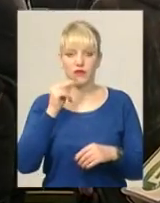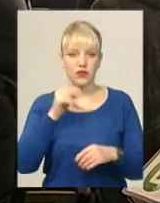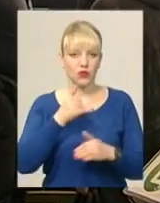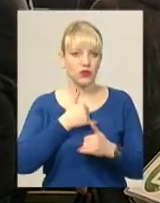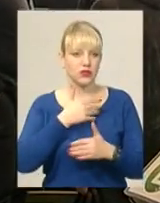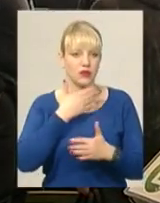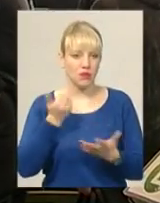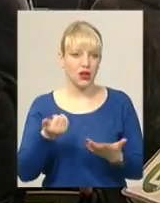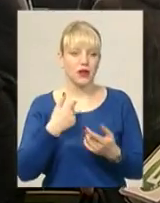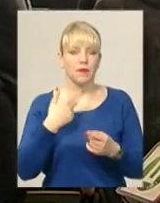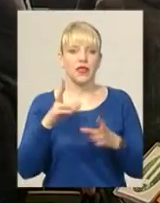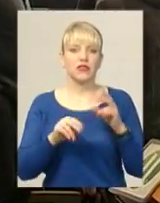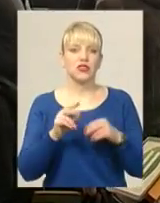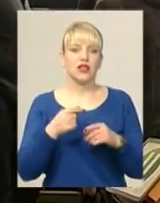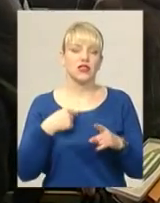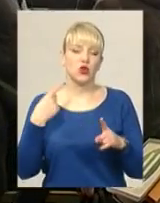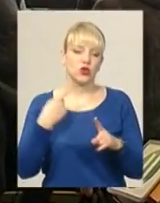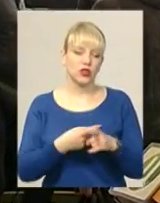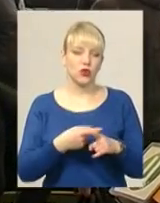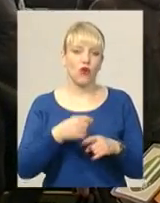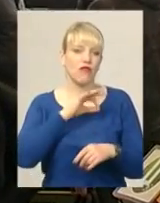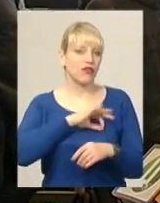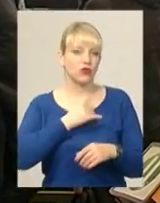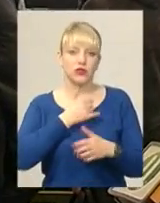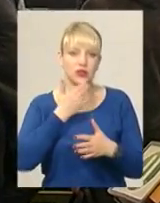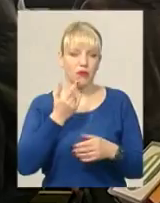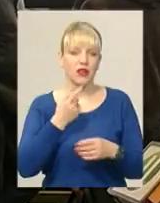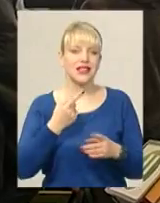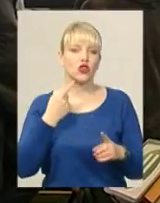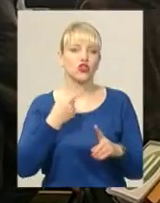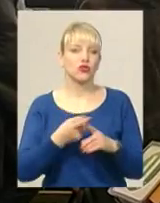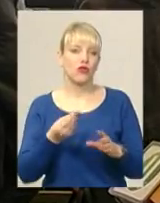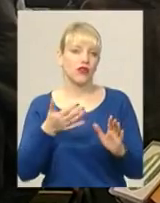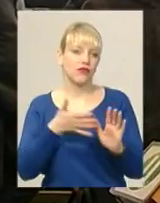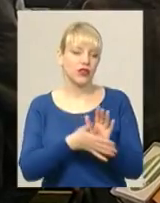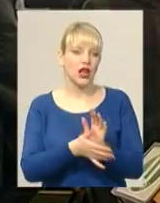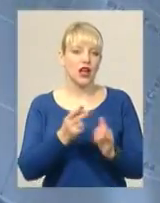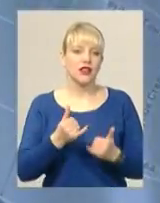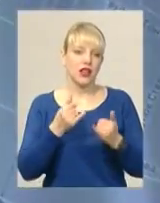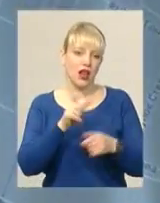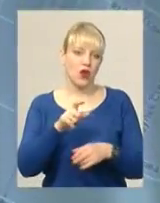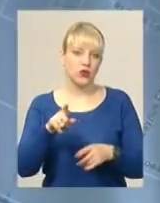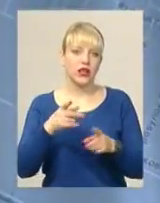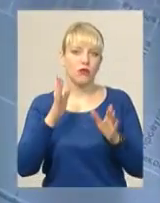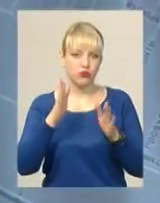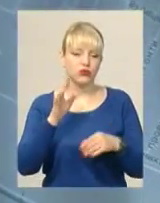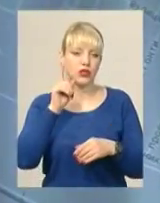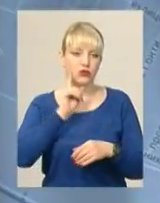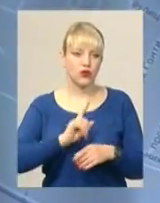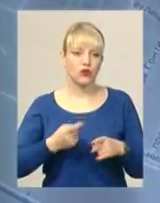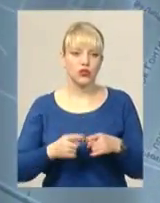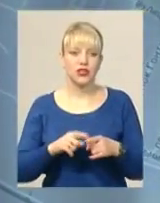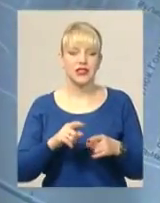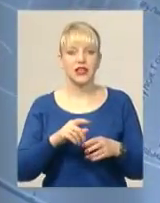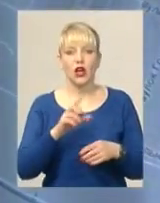додатковий додаток і додаткова економічна нагрузка, але це для пасажирів повинно бути зручно. Сервіс «Дозор» нині працює у